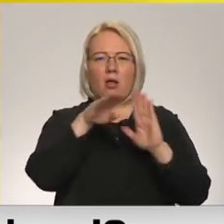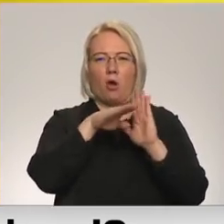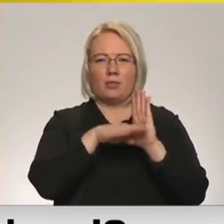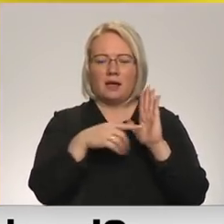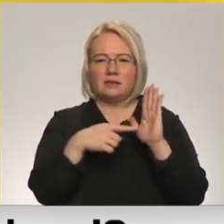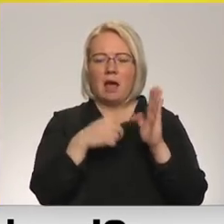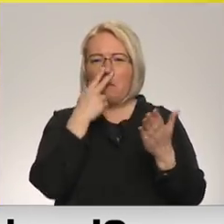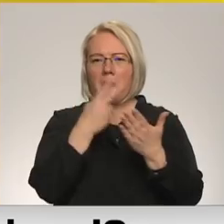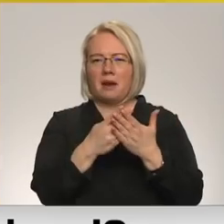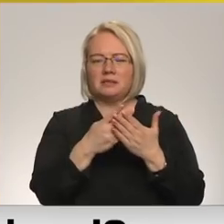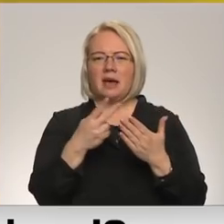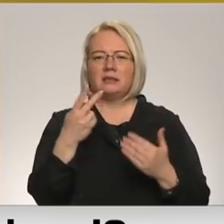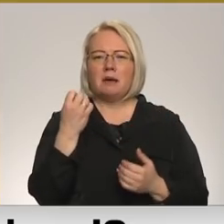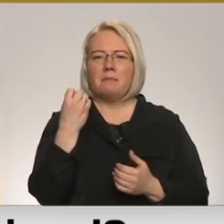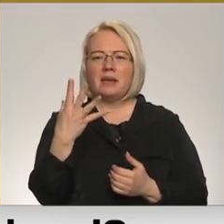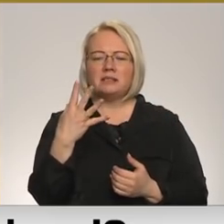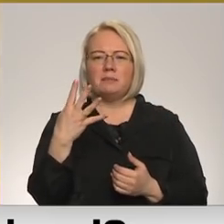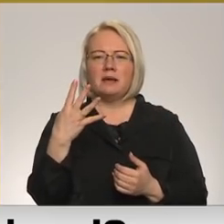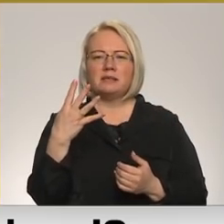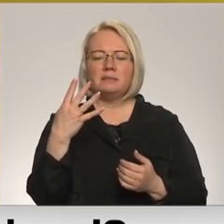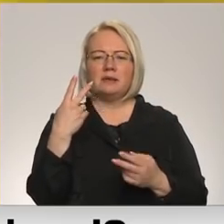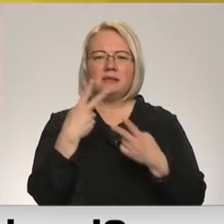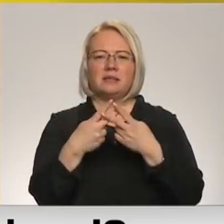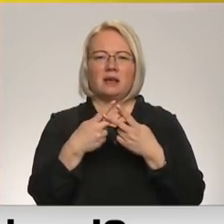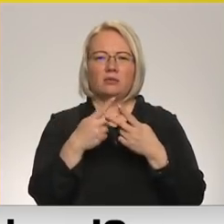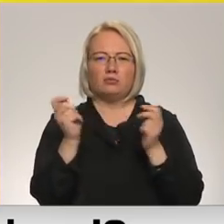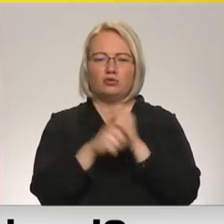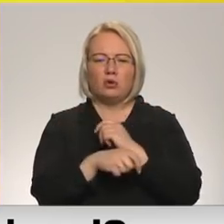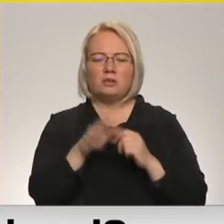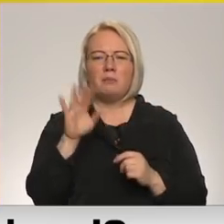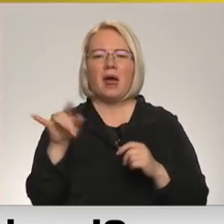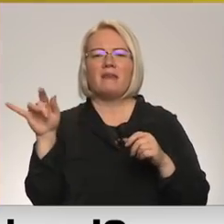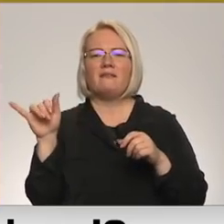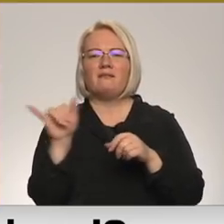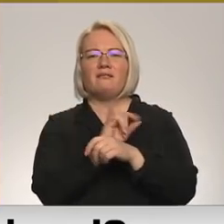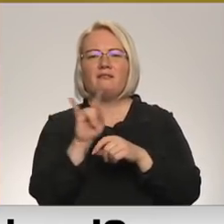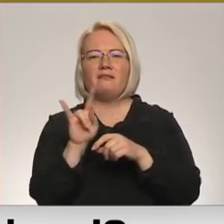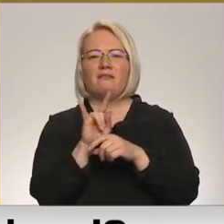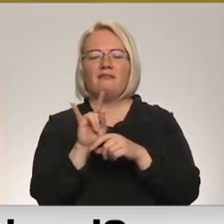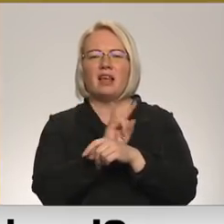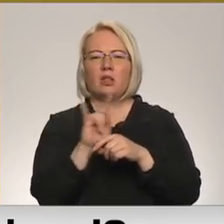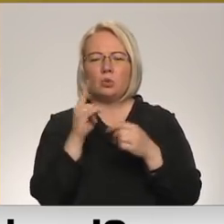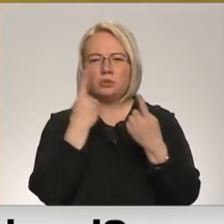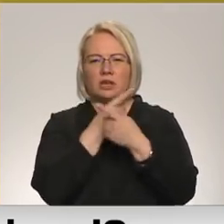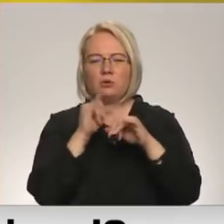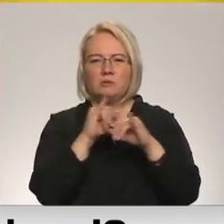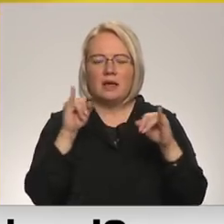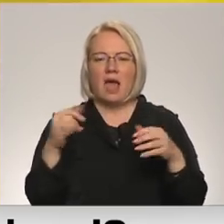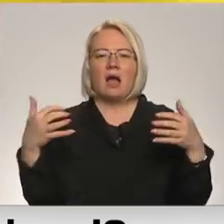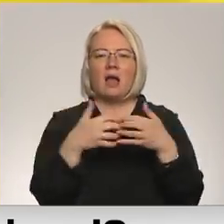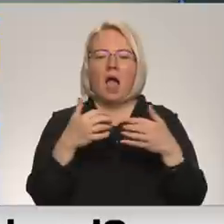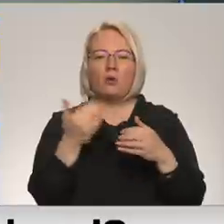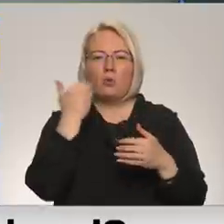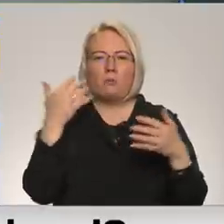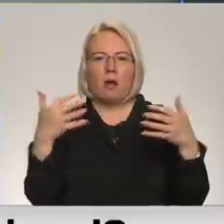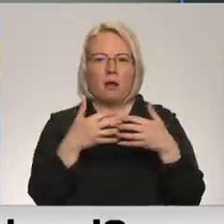gadus cietumus odi par tā saukto it kā bildu ziņu izplatīšanu. Protams, nosaukt par karu, tā